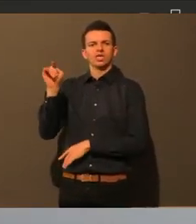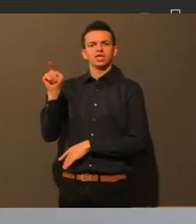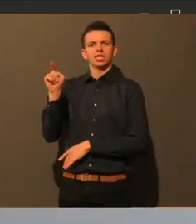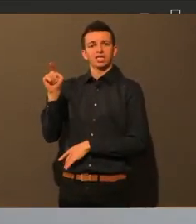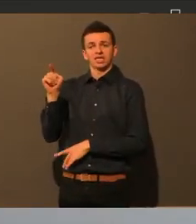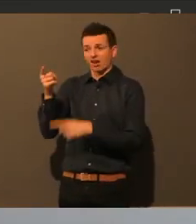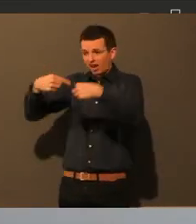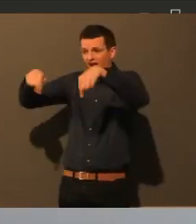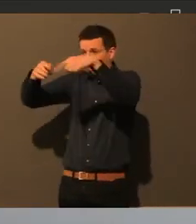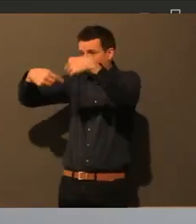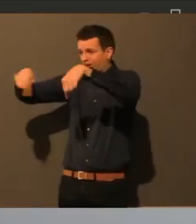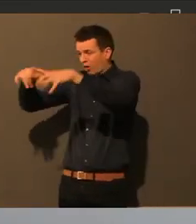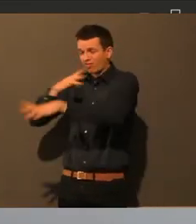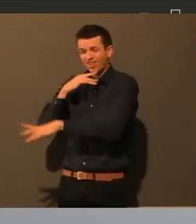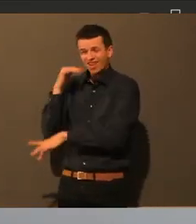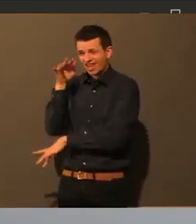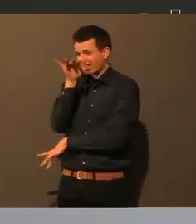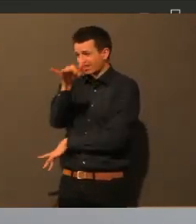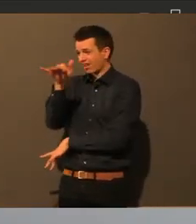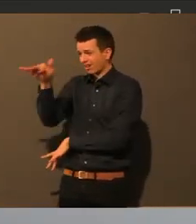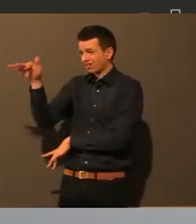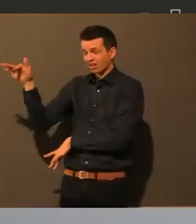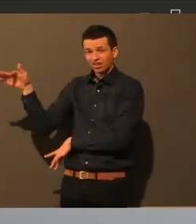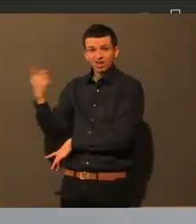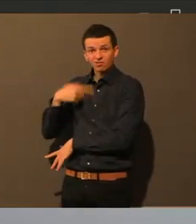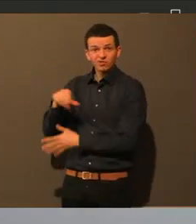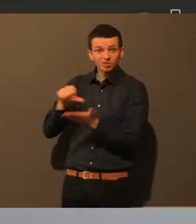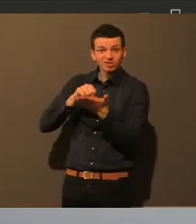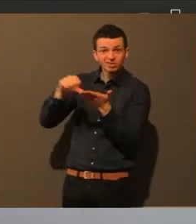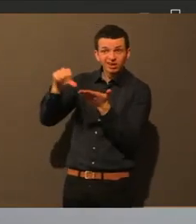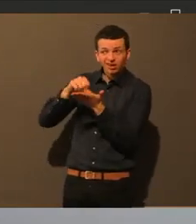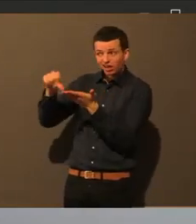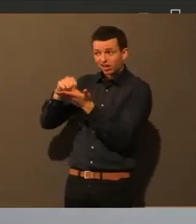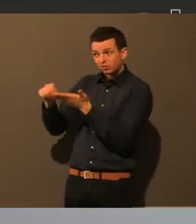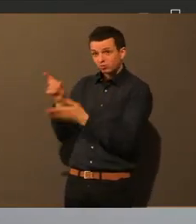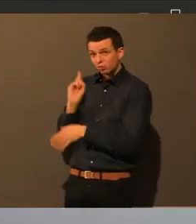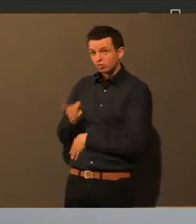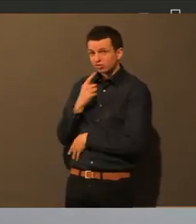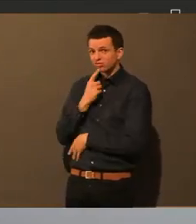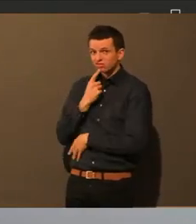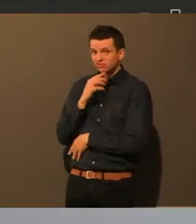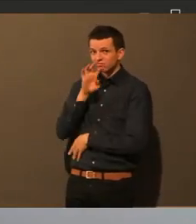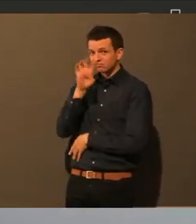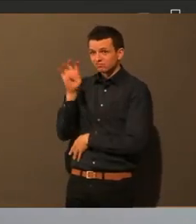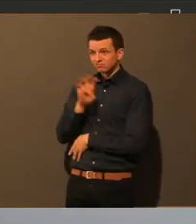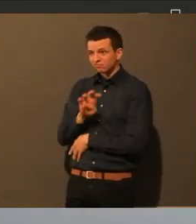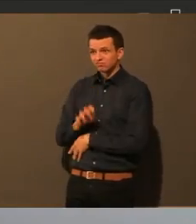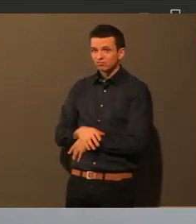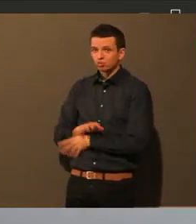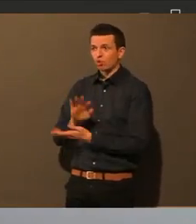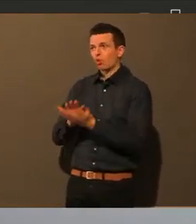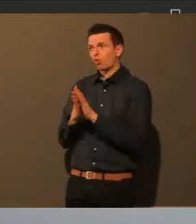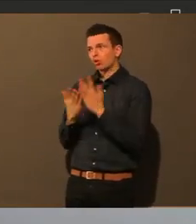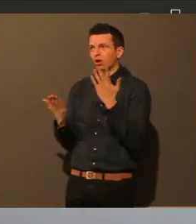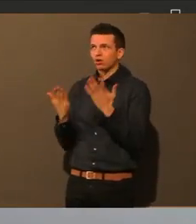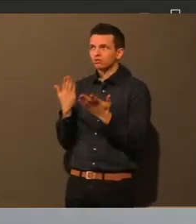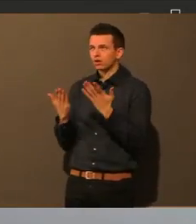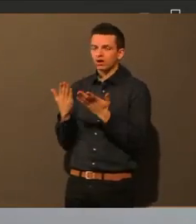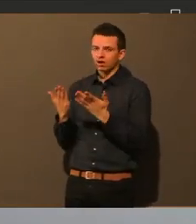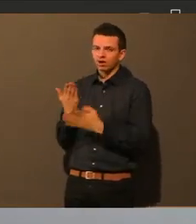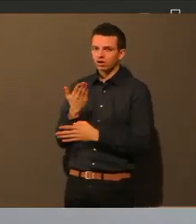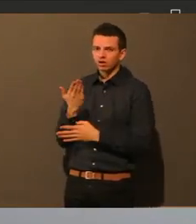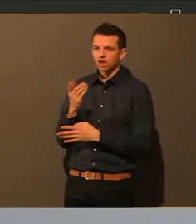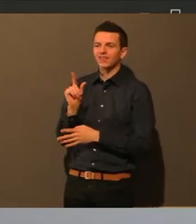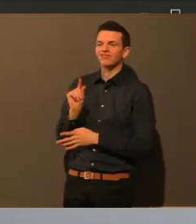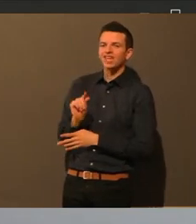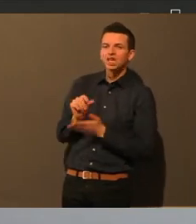was zusätzliche Räume nehmen würden. Und vielleicht, wenn der ein oder andere das für Werbung nutzen kann, dann würden sie uns